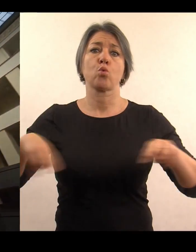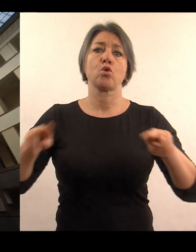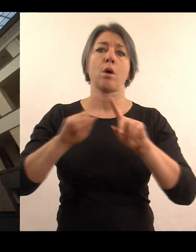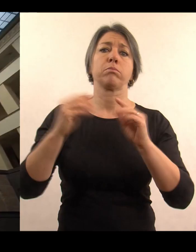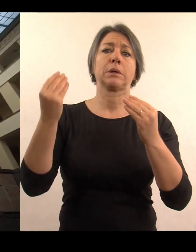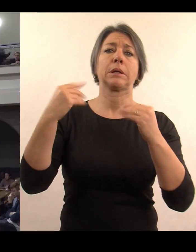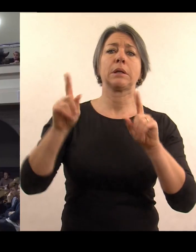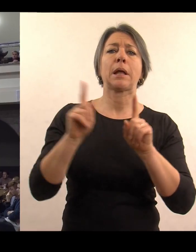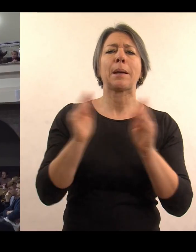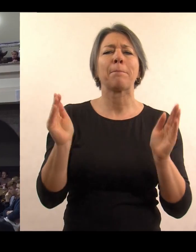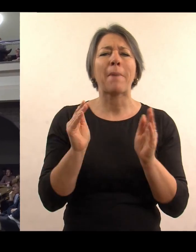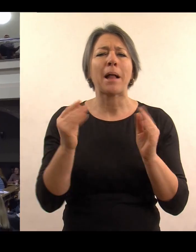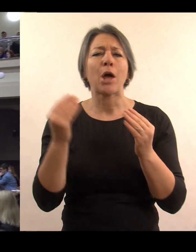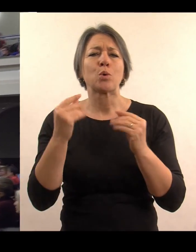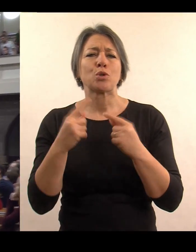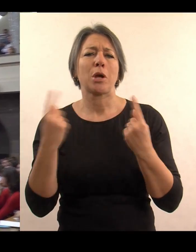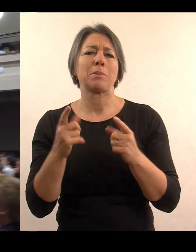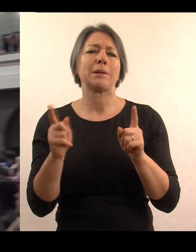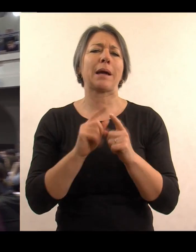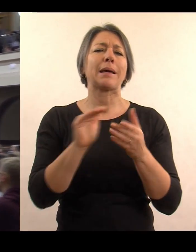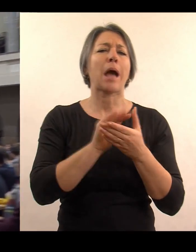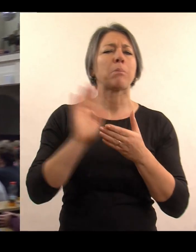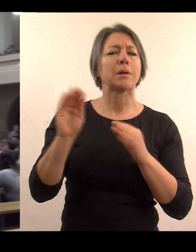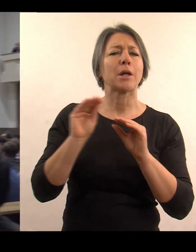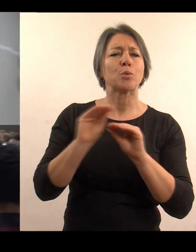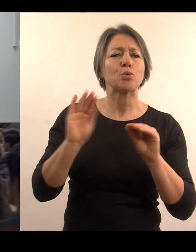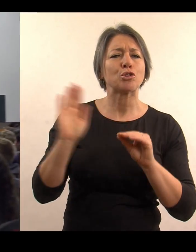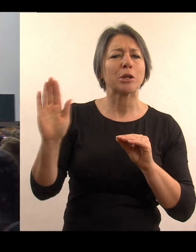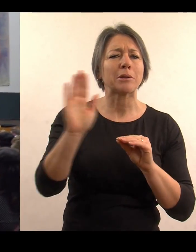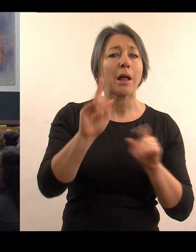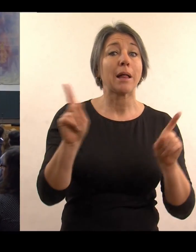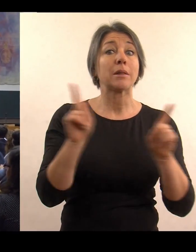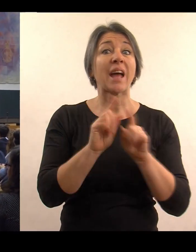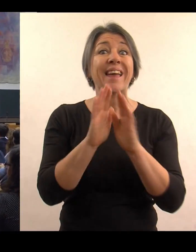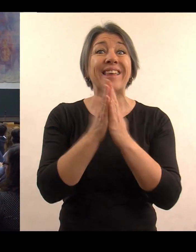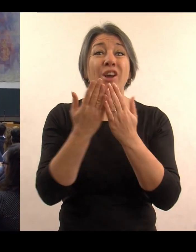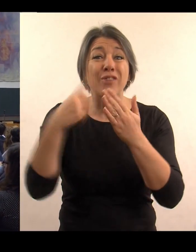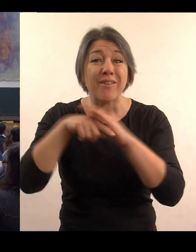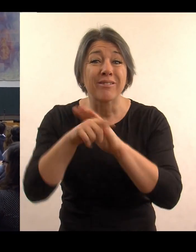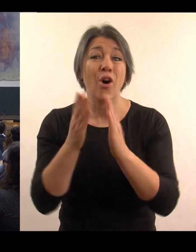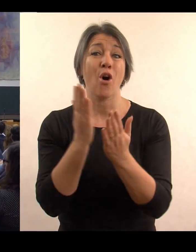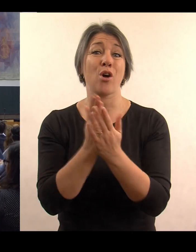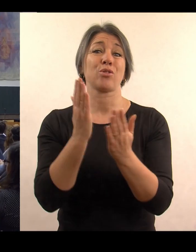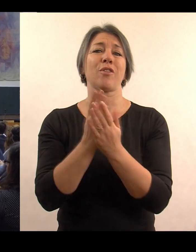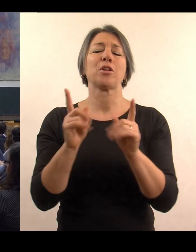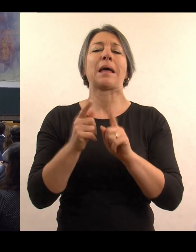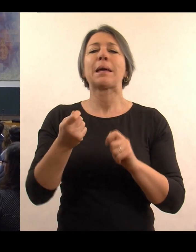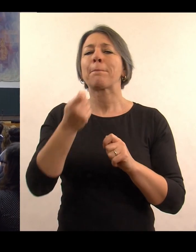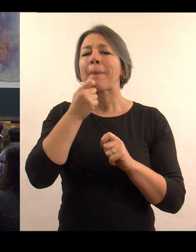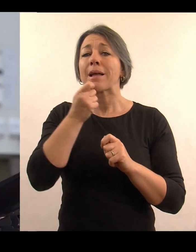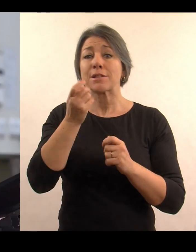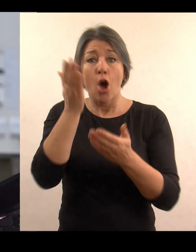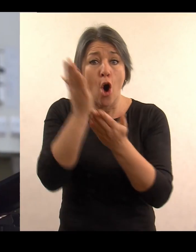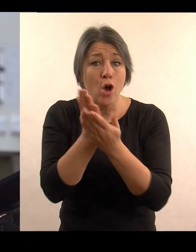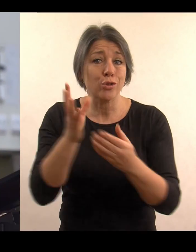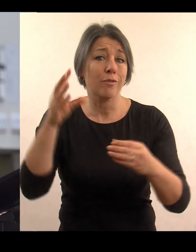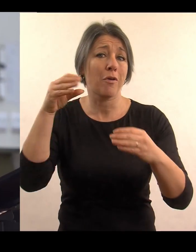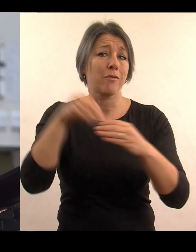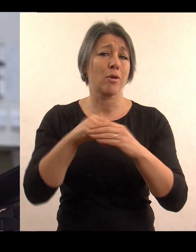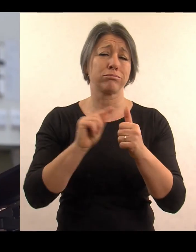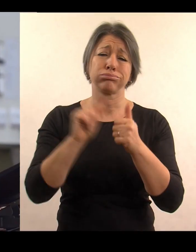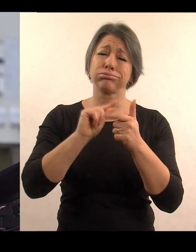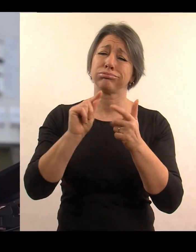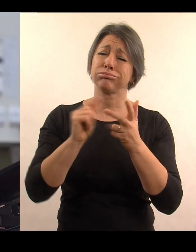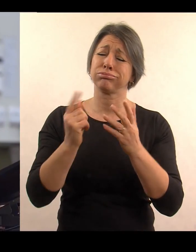samozřejmě kabinety vyučujících, ale máme tady knihovnu přímo v budově, máme tady menzu a tak to bych mohl pokračovat.